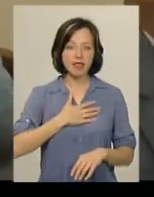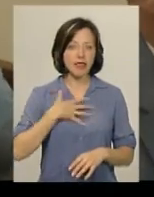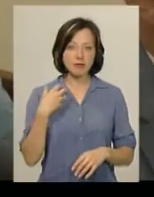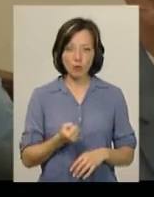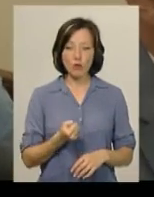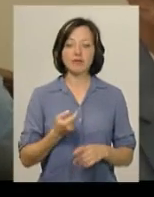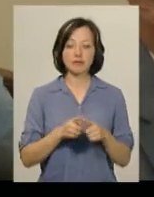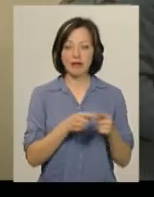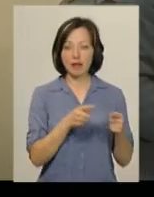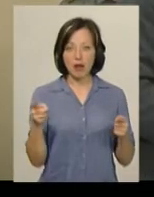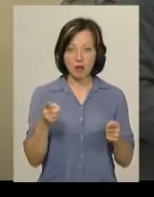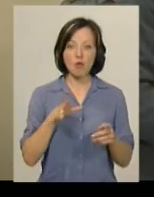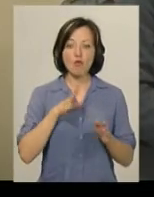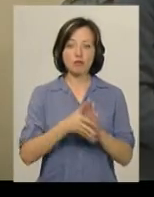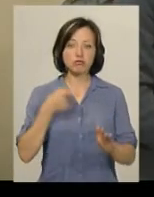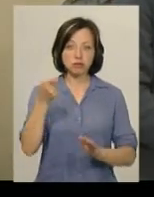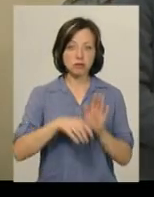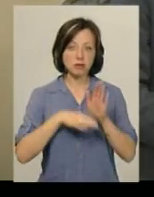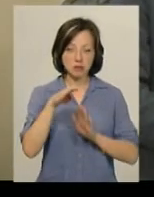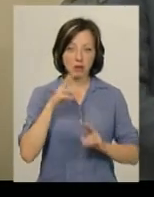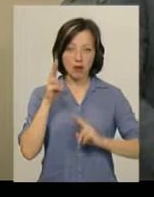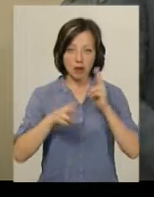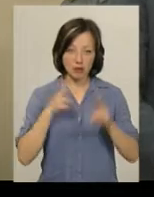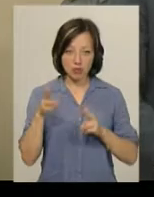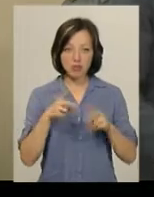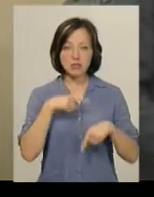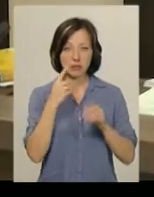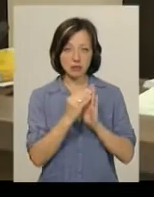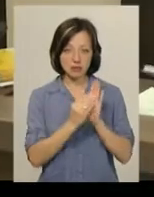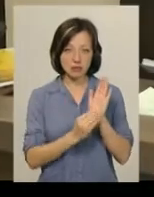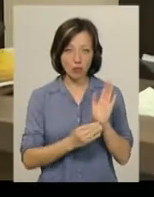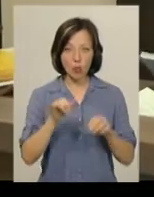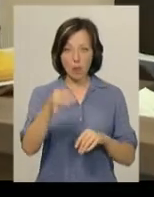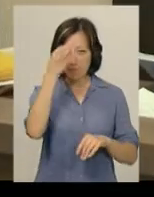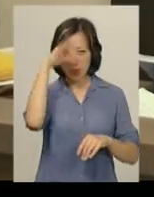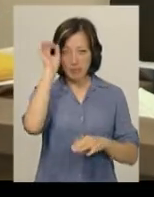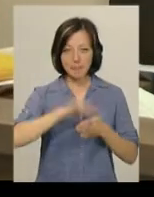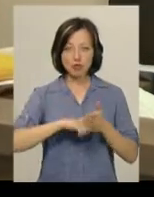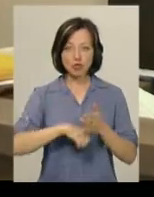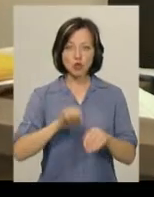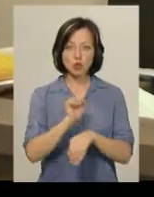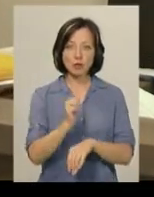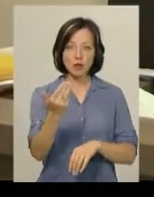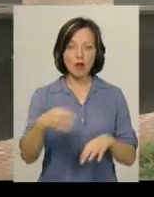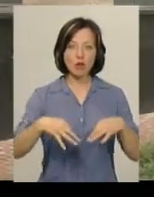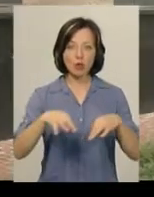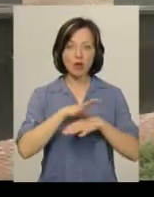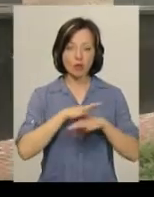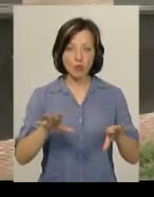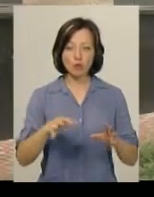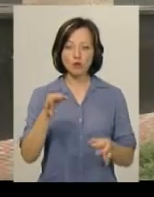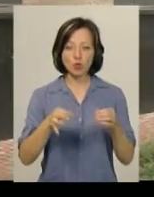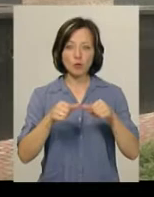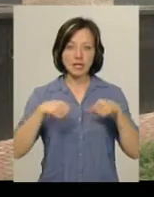в зазначений законом термін подав апеляційну скаргу. В ній Михайло Кривак зазначив, що у поліцейських підстав для зупинки його автівки не було. У